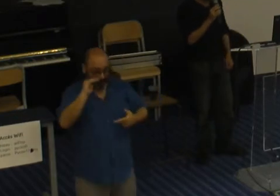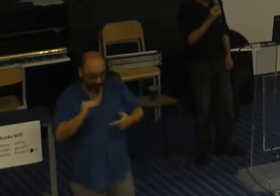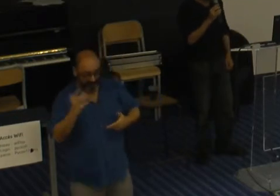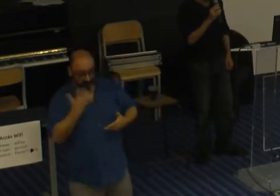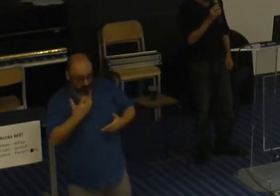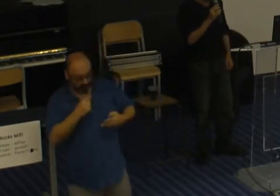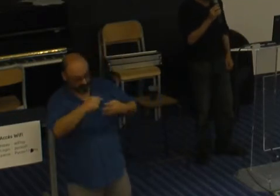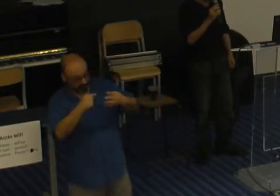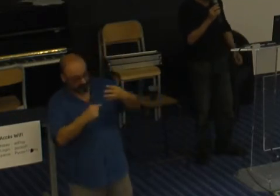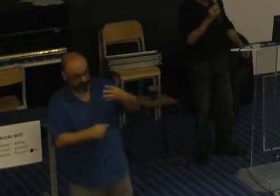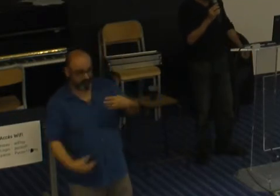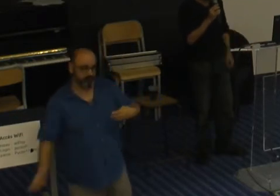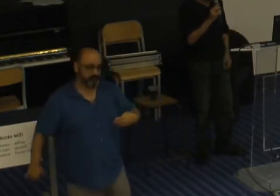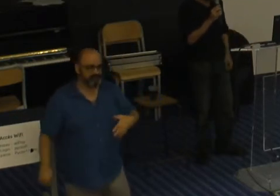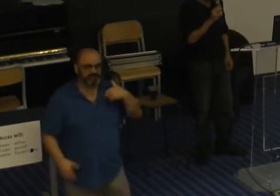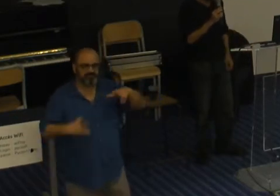difficile, comme disaient certains comiques.